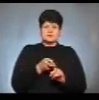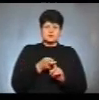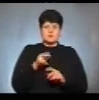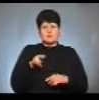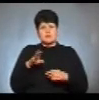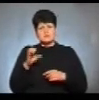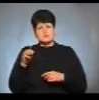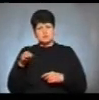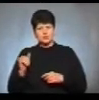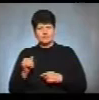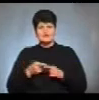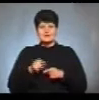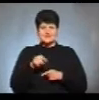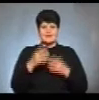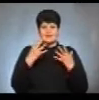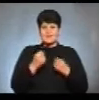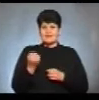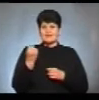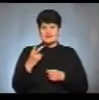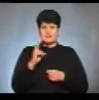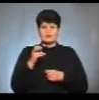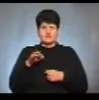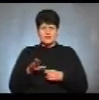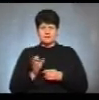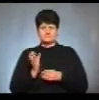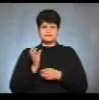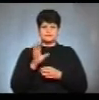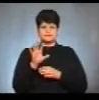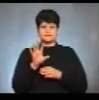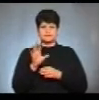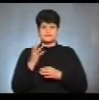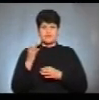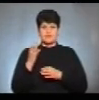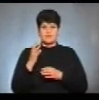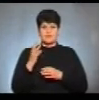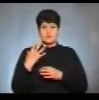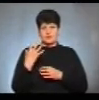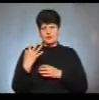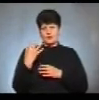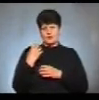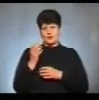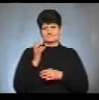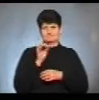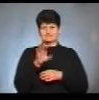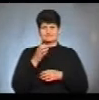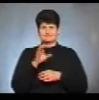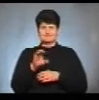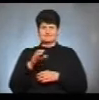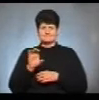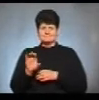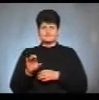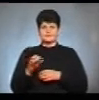пласту, в цей день, 12 квітня, викидає свої фотографії, якісь переважно пости подяки